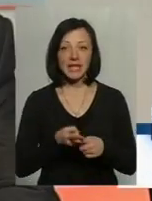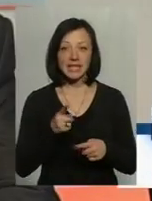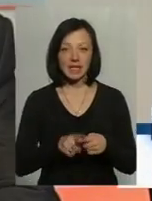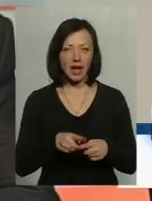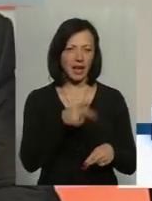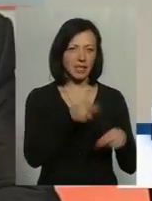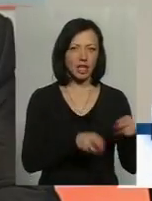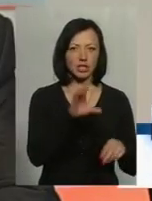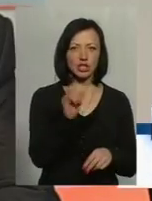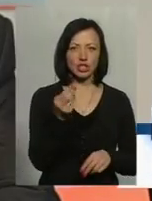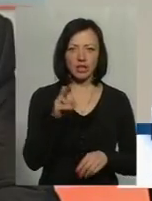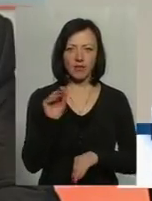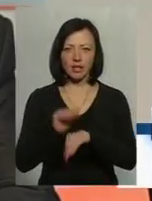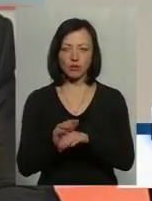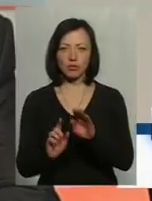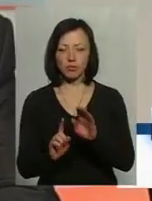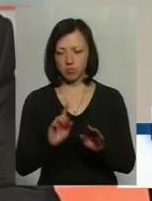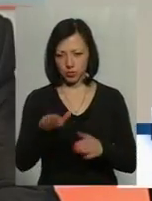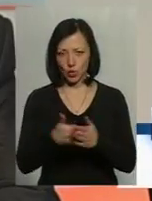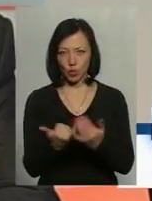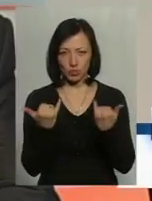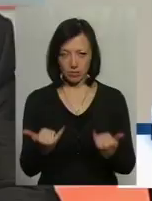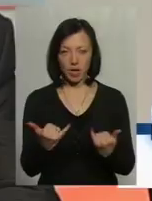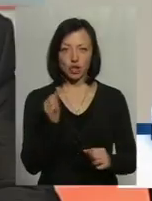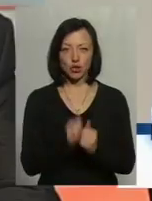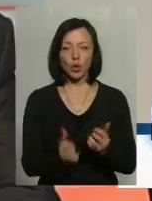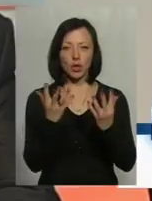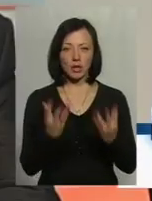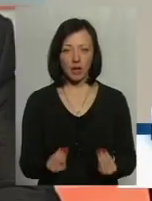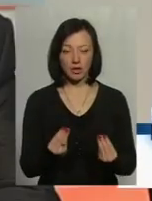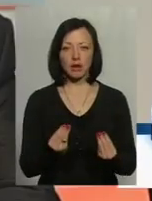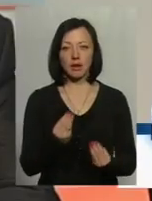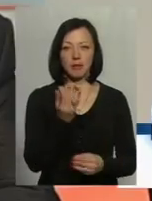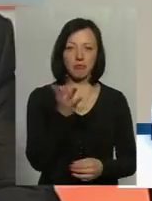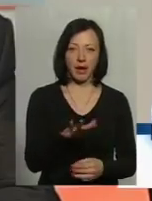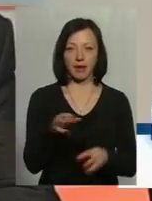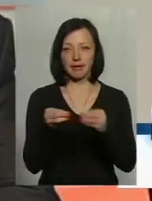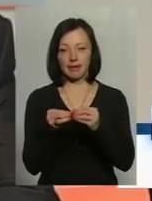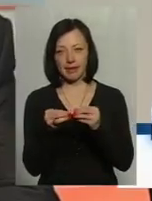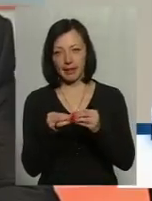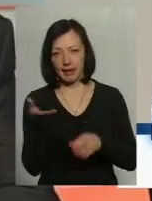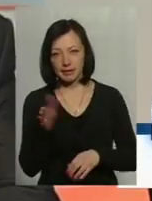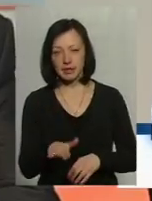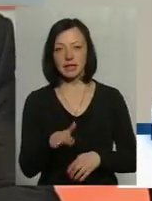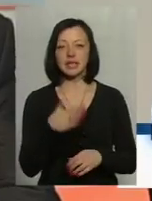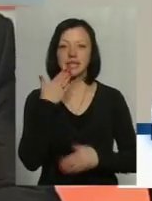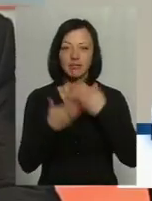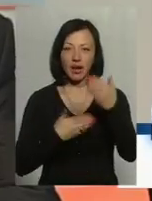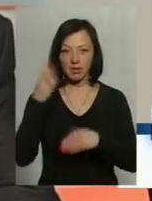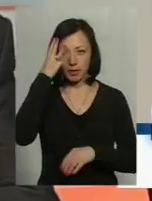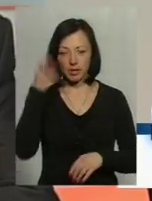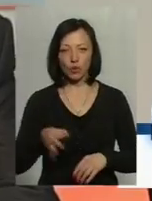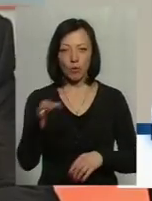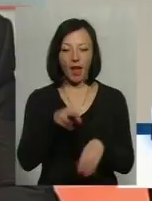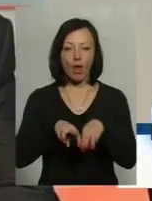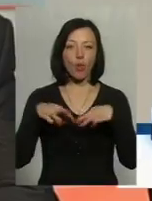кінець січня і фактично по даний час, щоденно надходить 5-10 звернень по Хмельницькій області на урядову